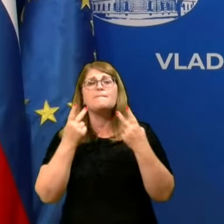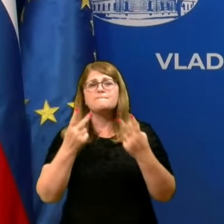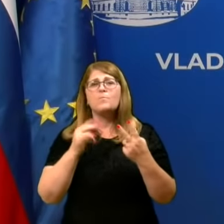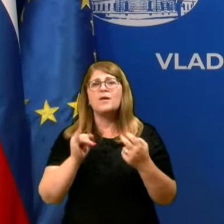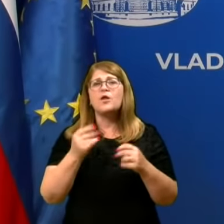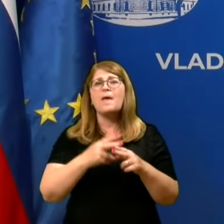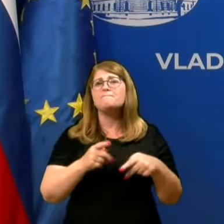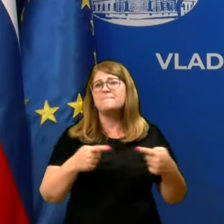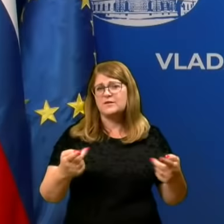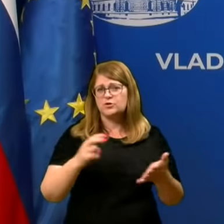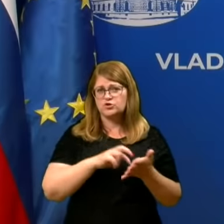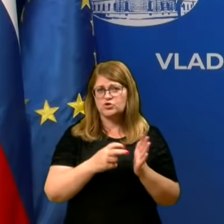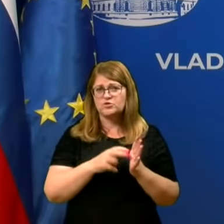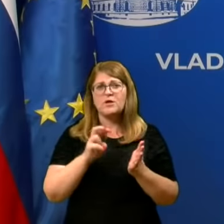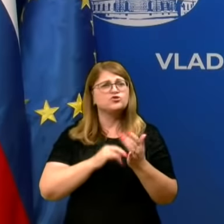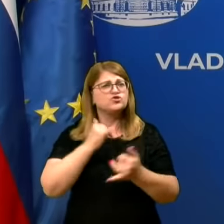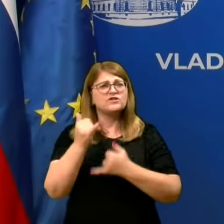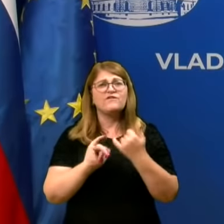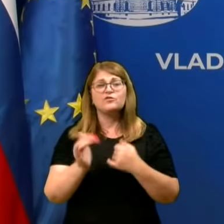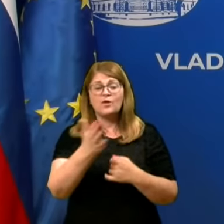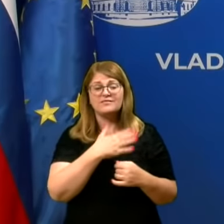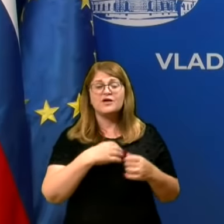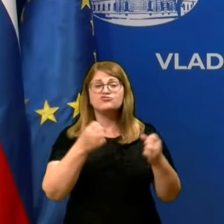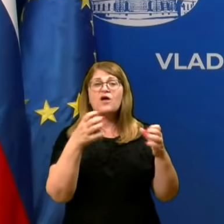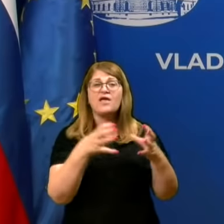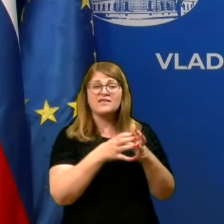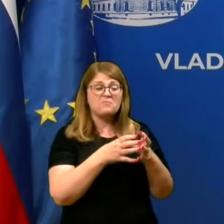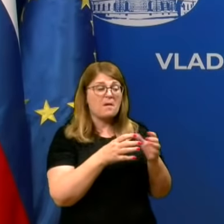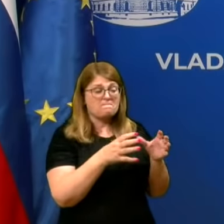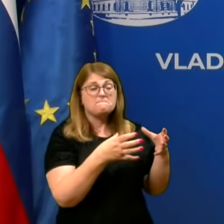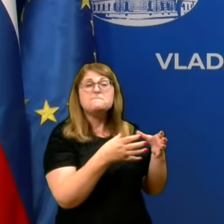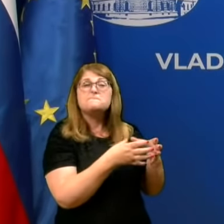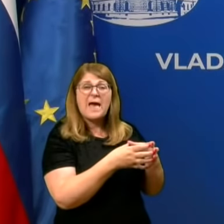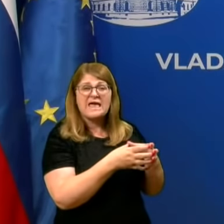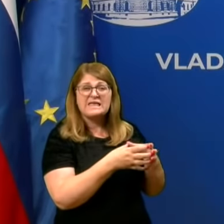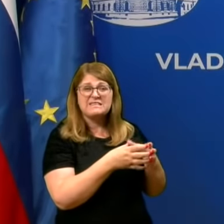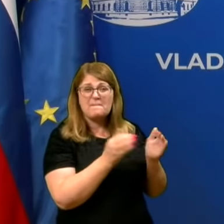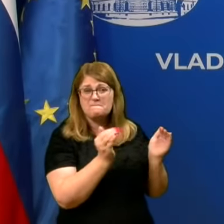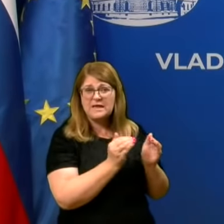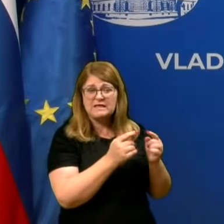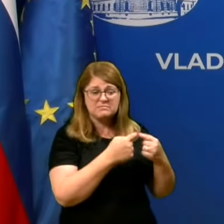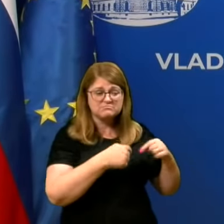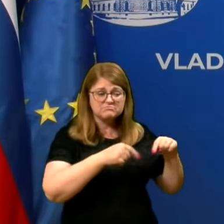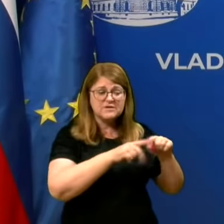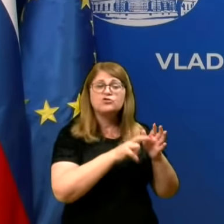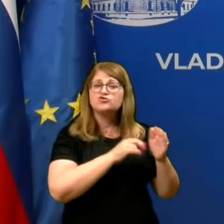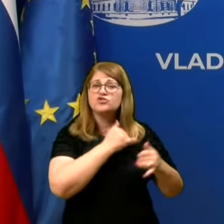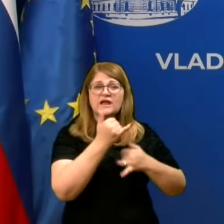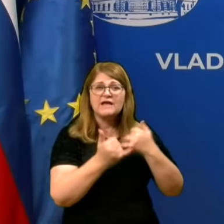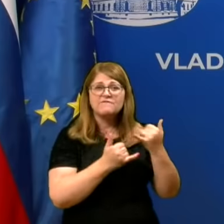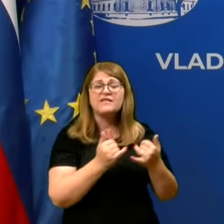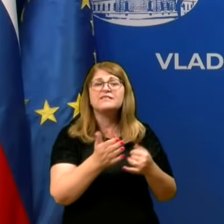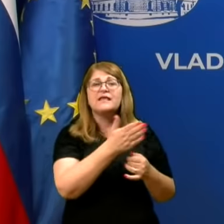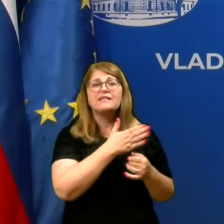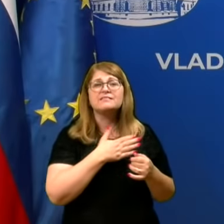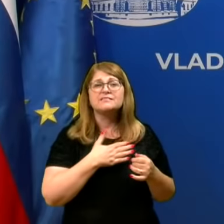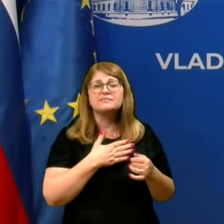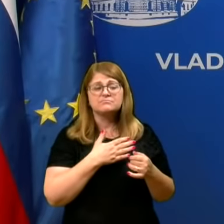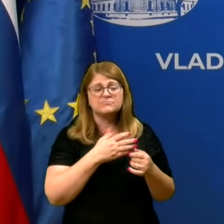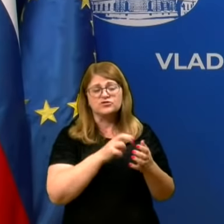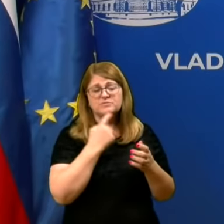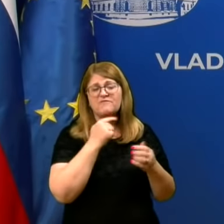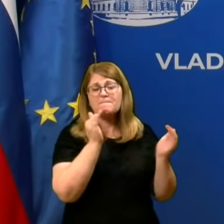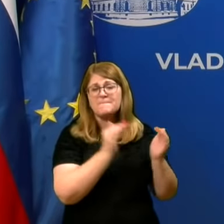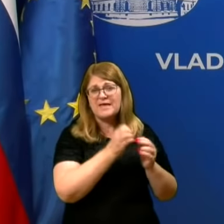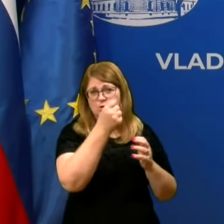Če bom, še vedno je naša ekipa takršna, kot kakršna je bila na začetku izbruha in še vedno naše kapacitete so,